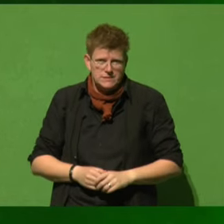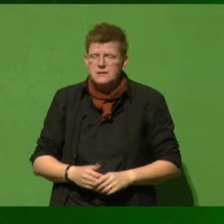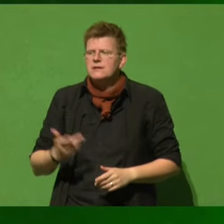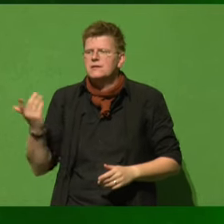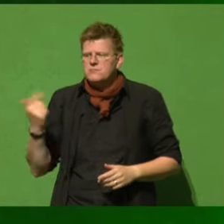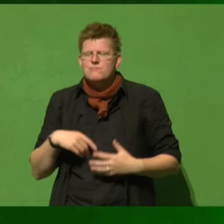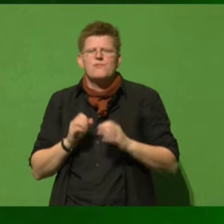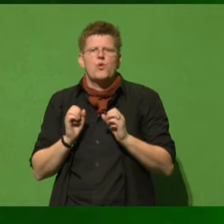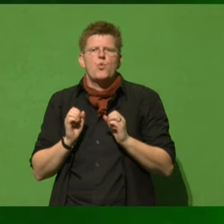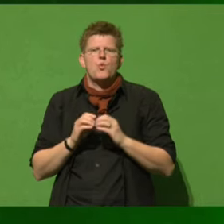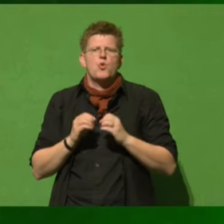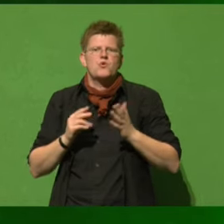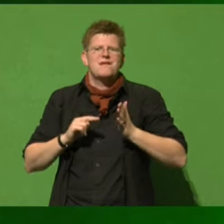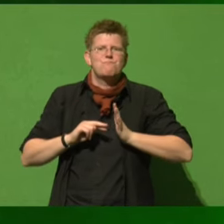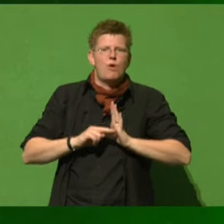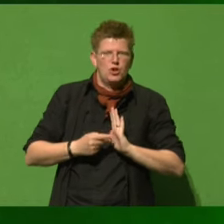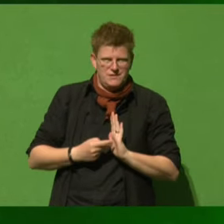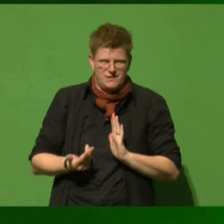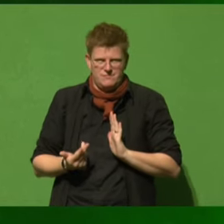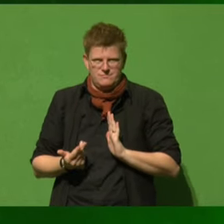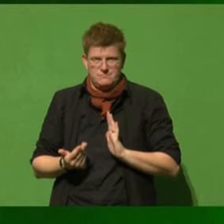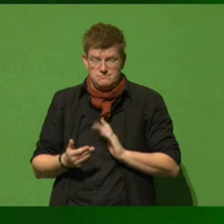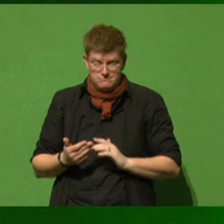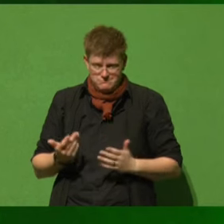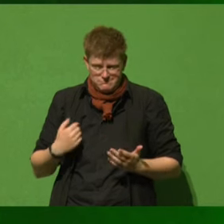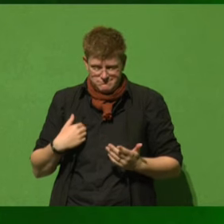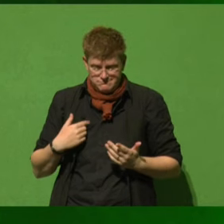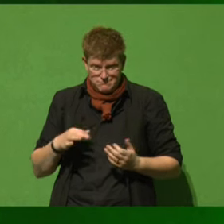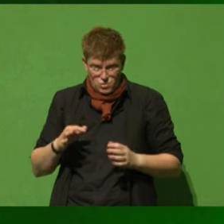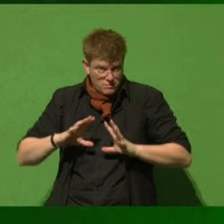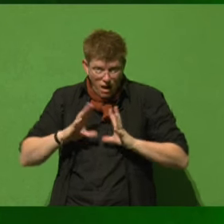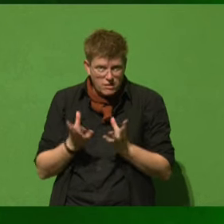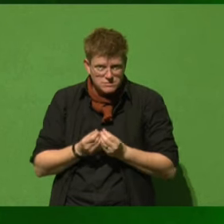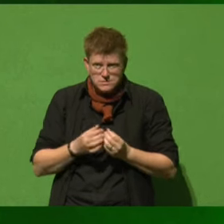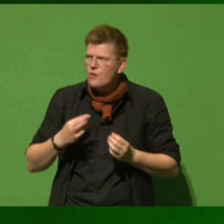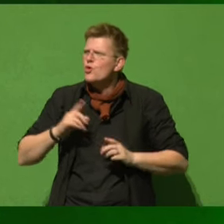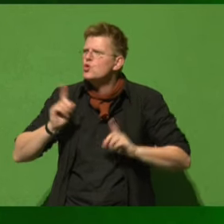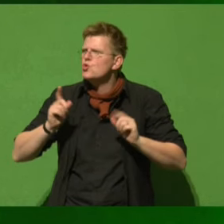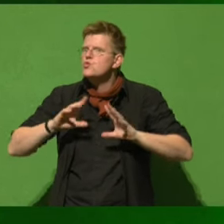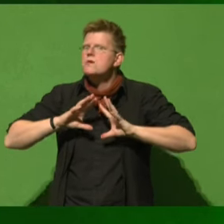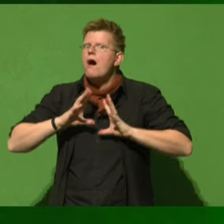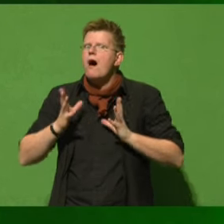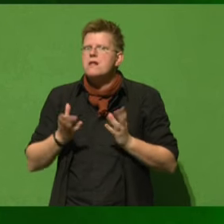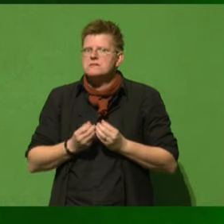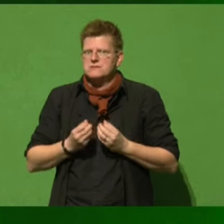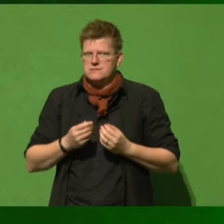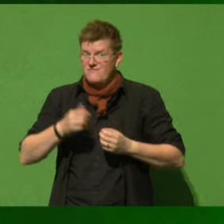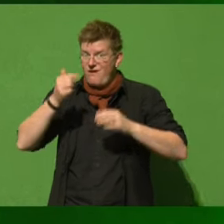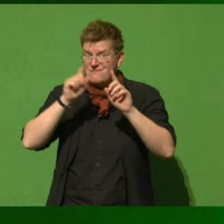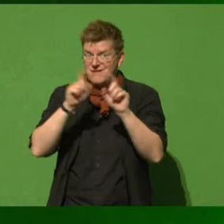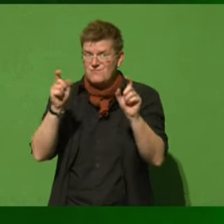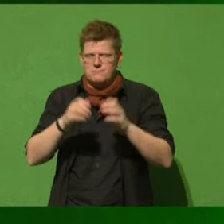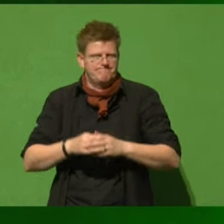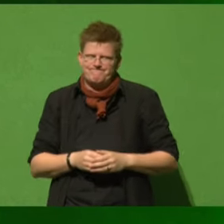Ökologiepolitik ist nicht alles und für uns Grüne auch nicht alles. Aber ohne eine lebenswerte Umwelt, ohne